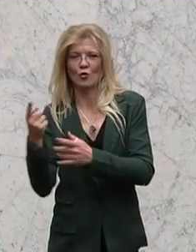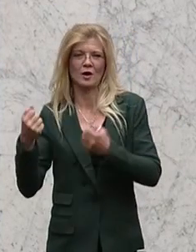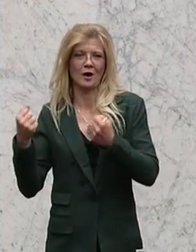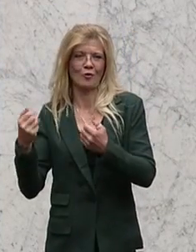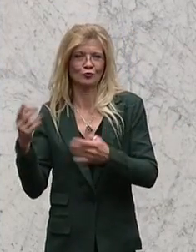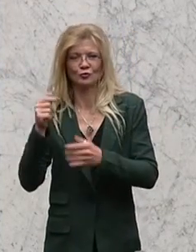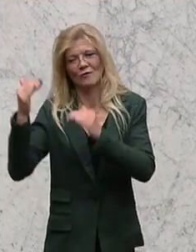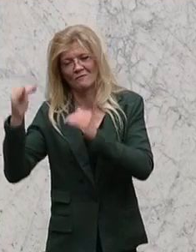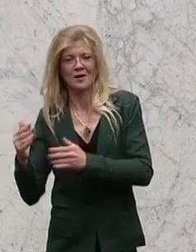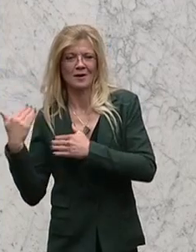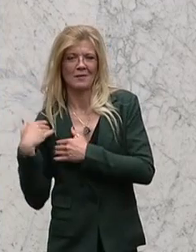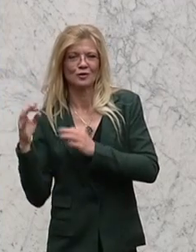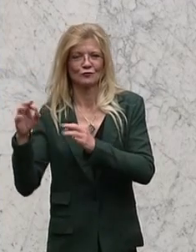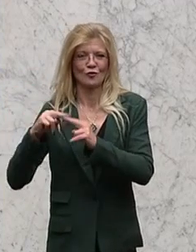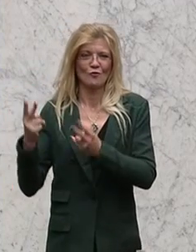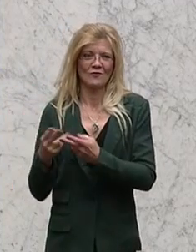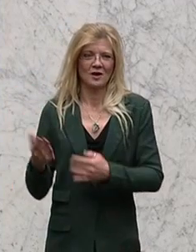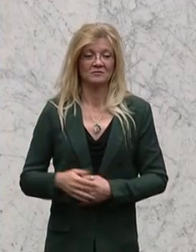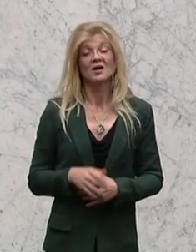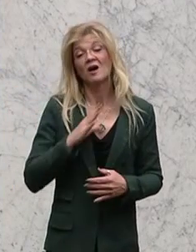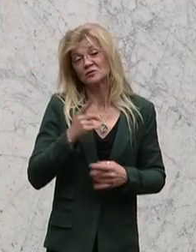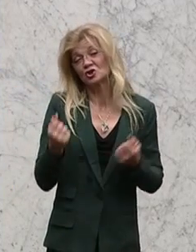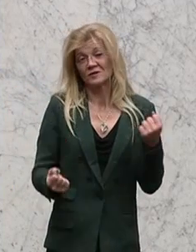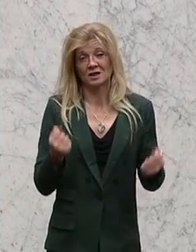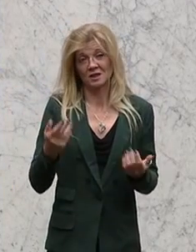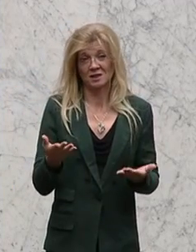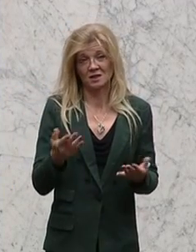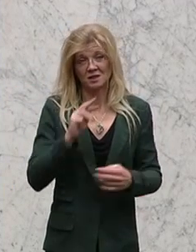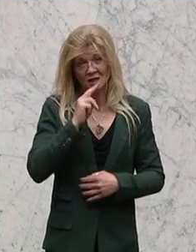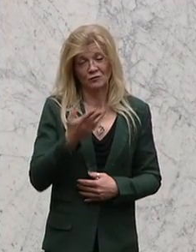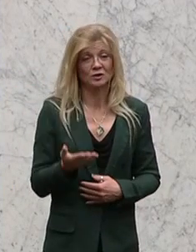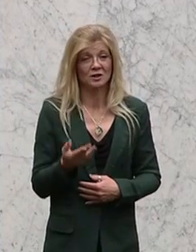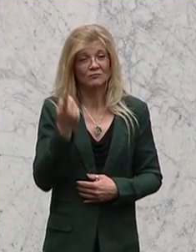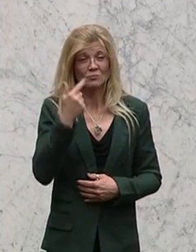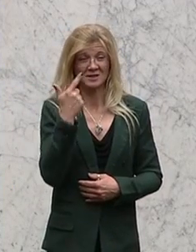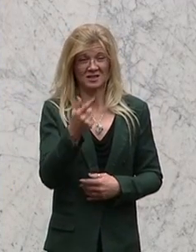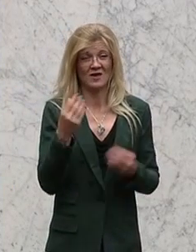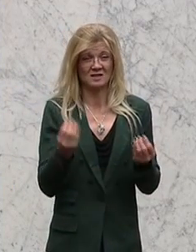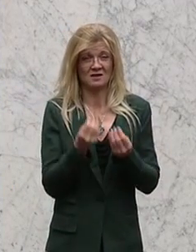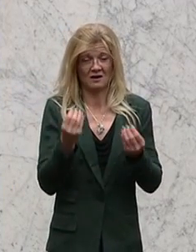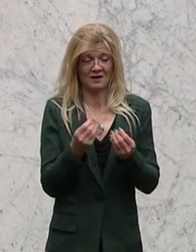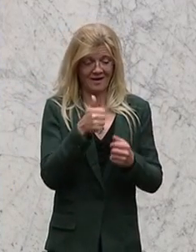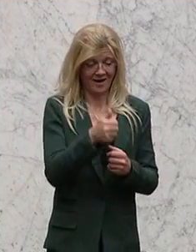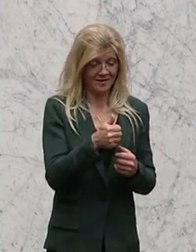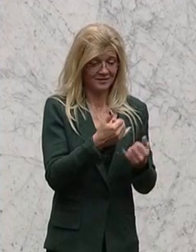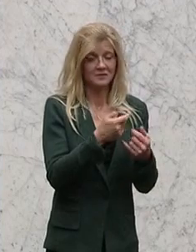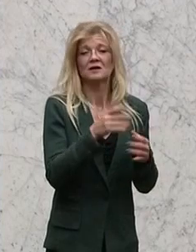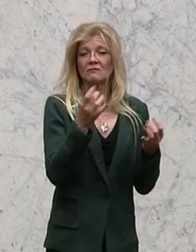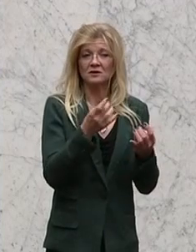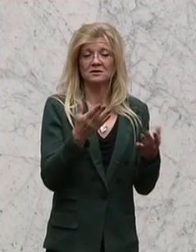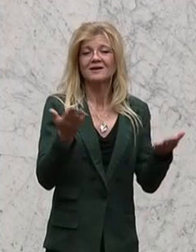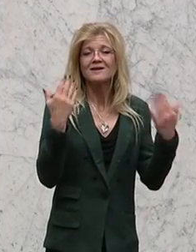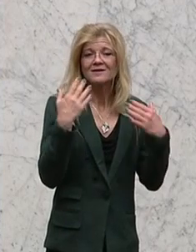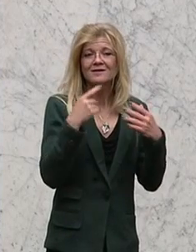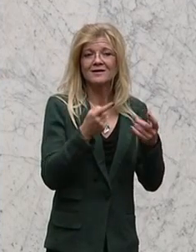mich eine Schwierigkeit in der Debatte ist, es sind zwei Dinge, nämlich, dass Sie das Klimaabkommen mit dem jetzigen Gesetz